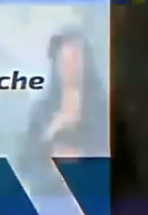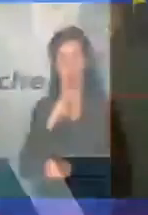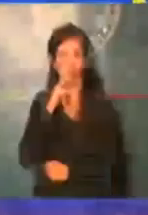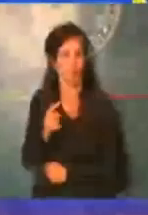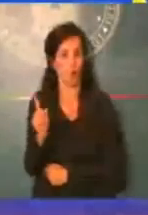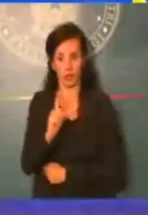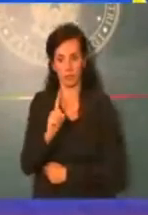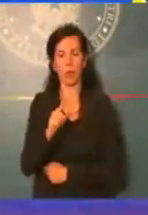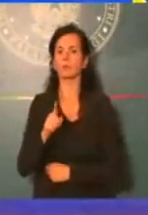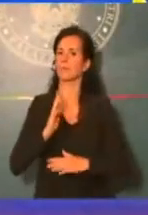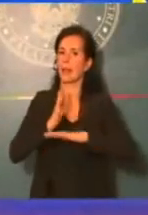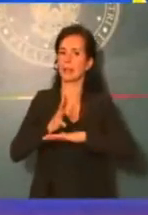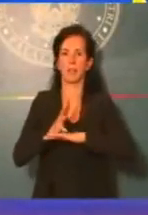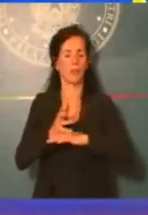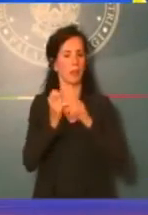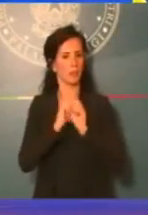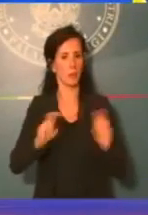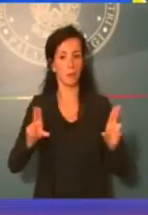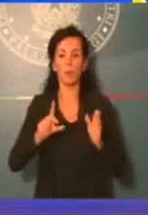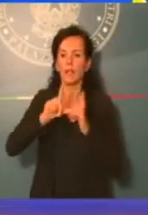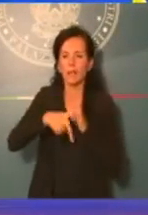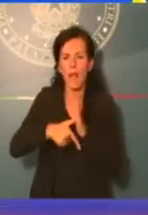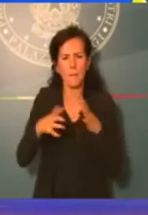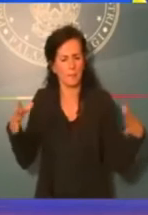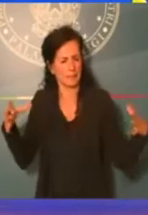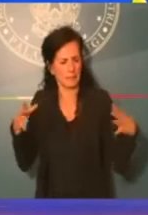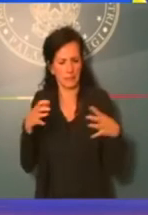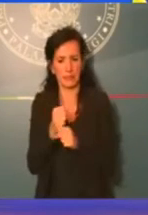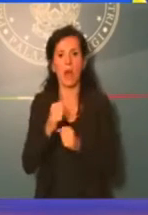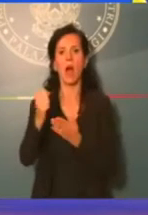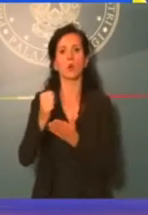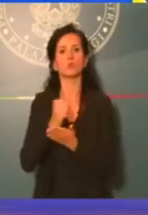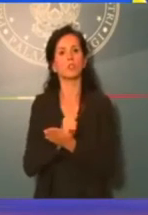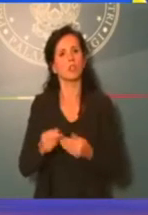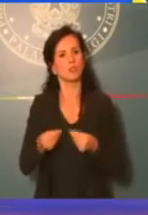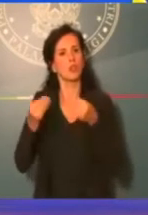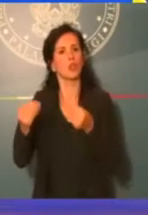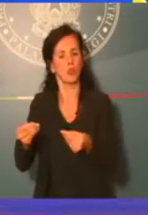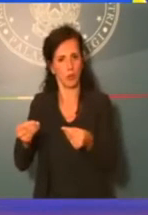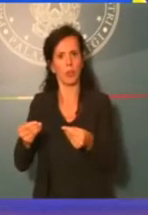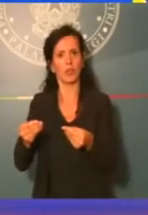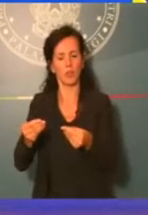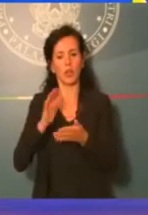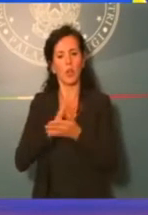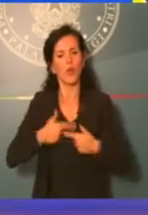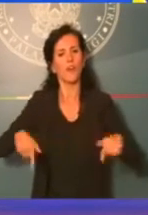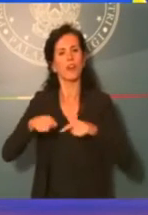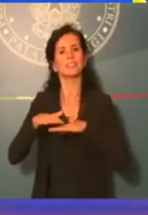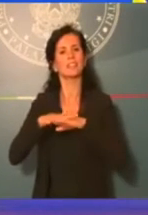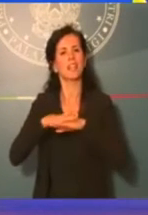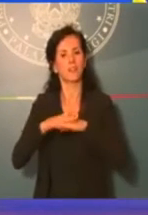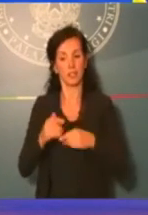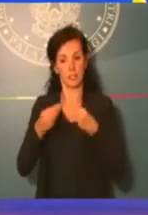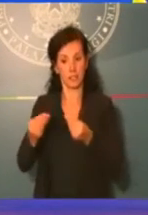intervenire. Quindi tempi compressi poi per le autorizzazioni rilasciate dalle conferenze dei servizi. Le amministrazioni